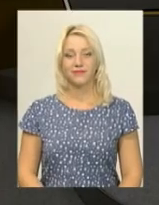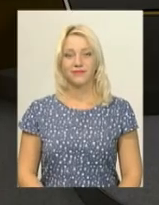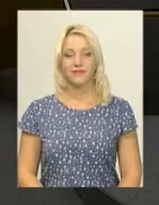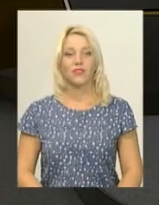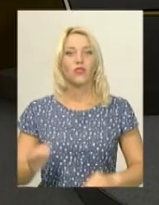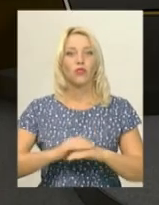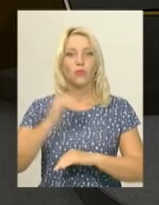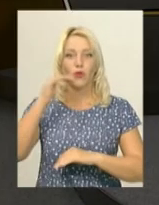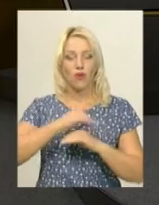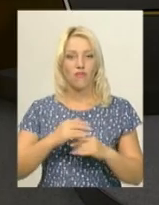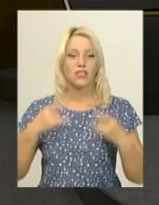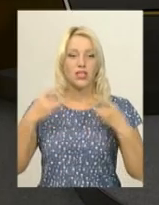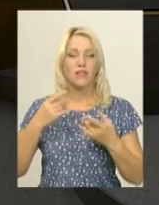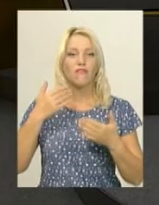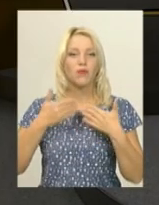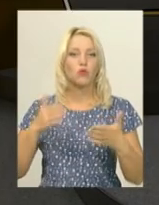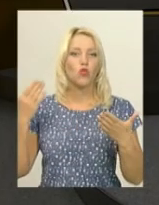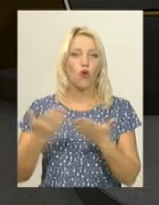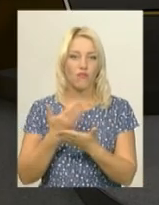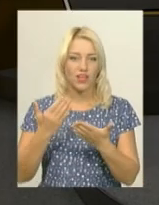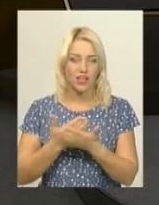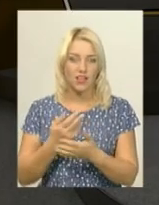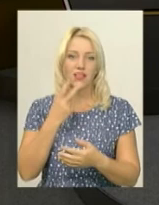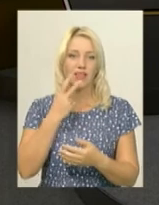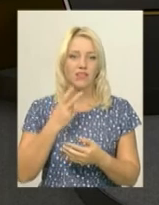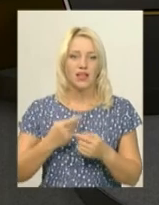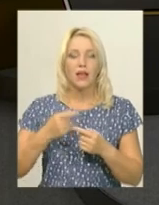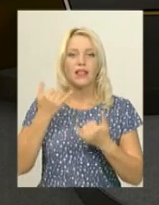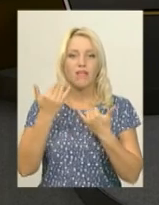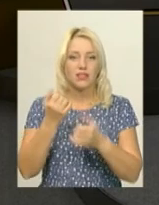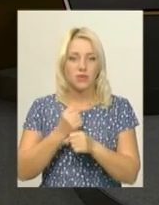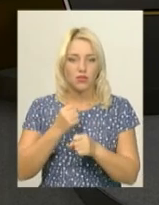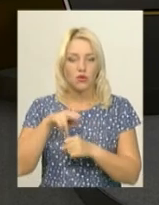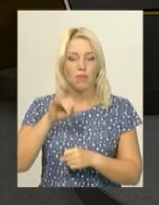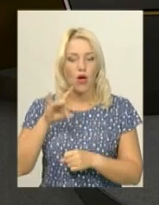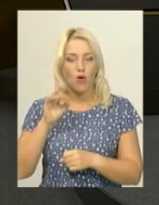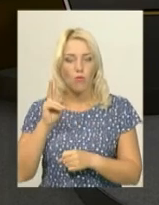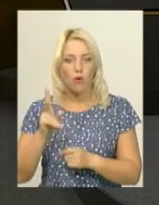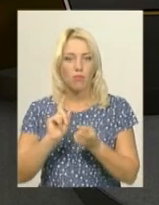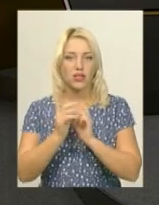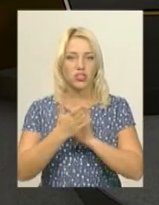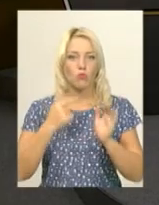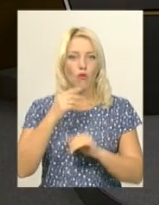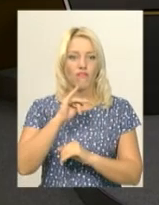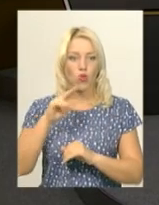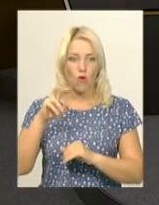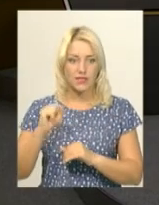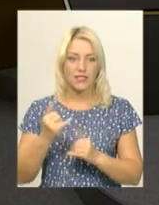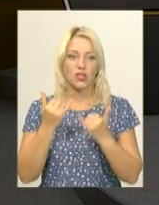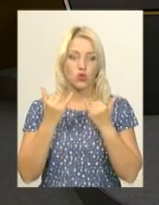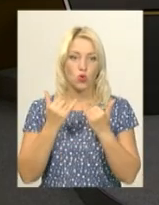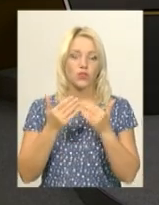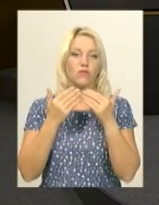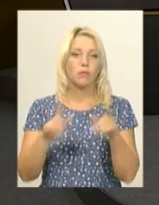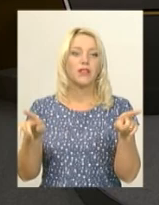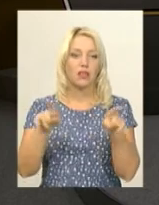Доброго вечора, в ефірі випуск обласних новин. В студії ведуча Світлана Поробок, диктор жестової мови Оксана Фіновська. Сьогодні у випуску